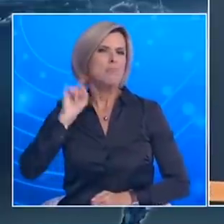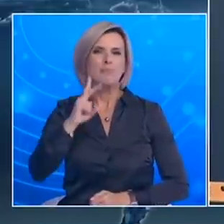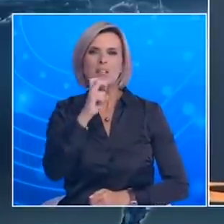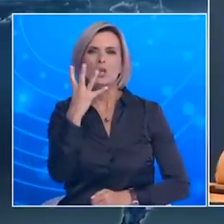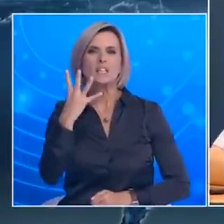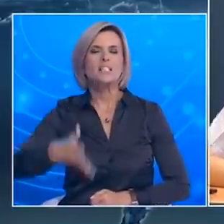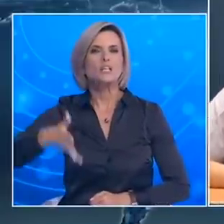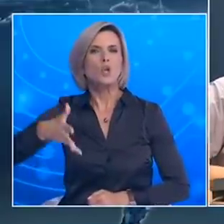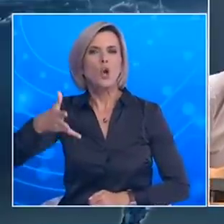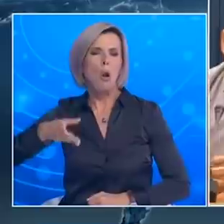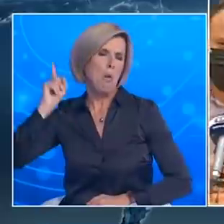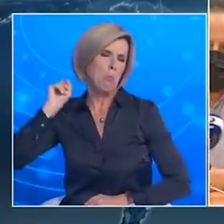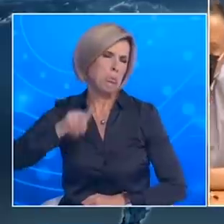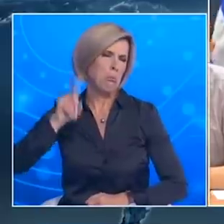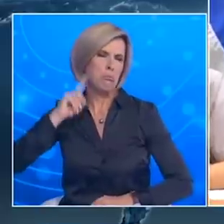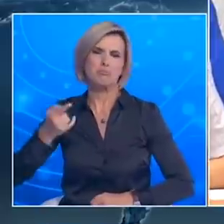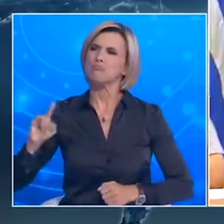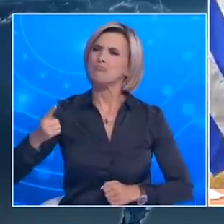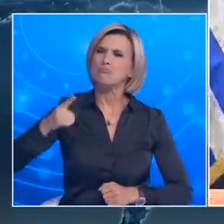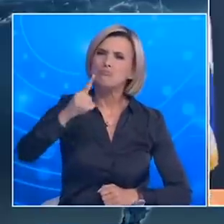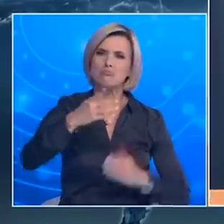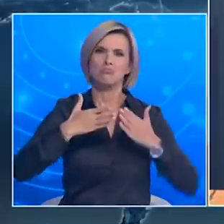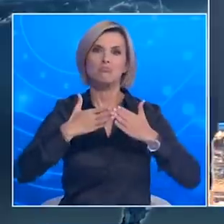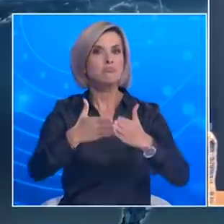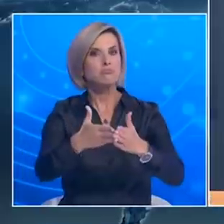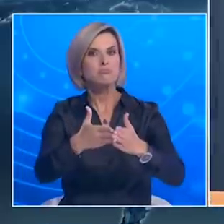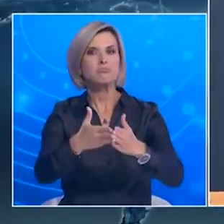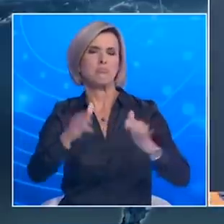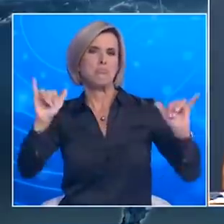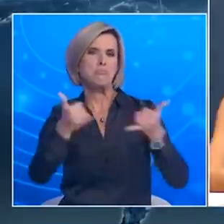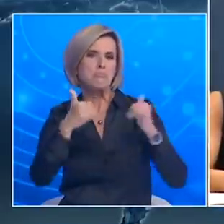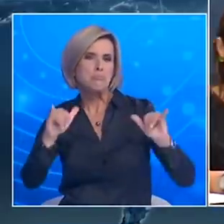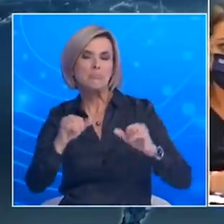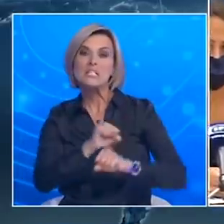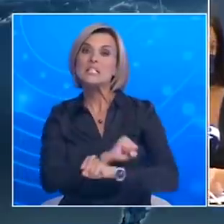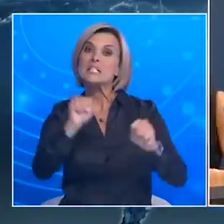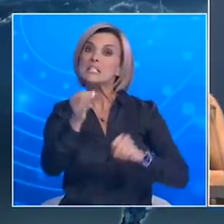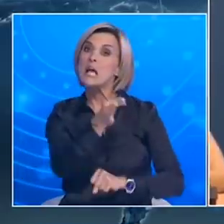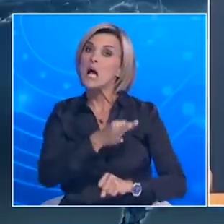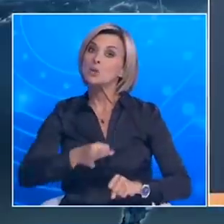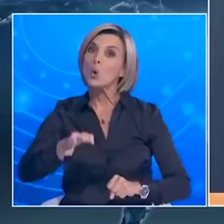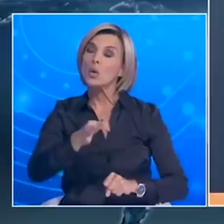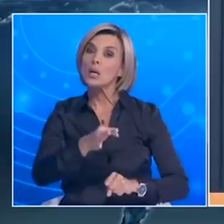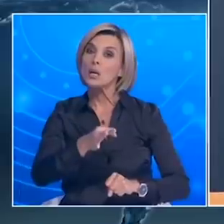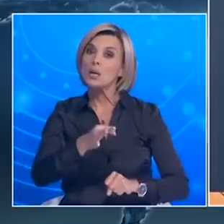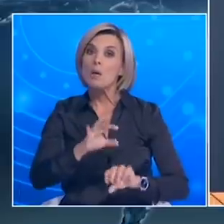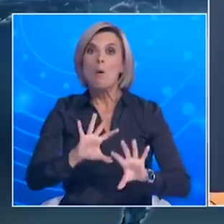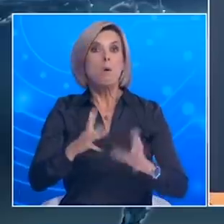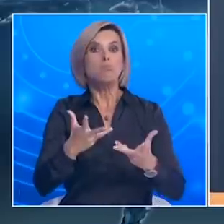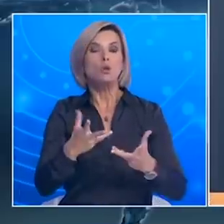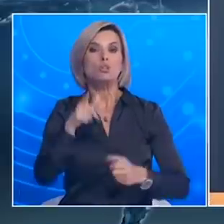Το εντυπωσιακό ήταν μάλιστα πως βρέθηκε σε πολύ σύντομο χρονικό διάστημα Μπορείτε να μας περιγράψετε λίγο το χρονικό